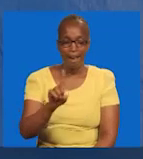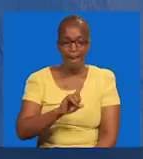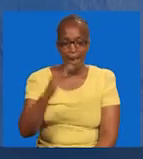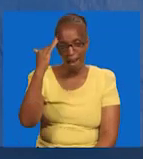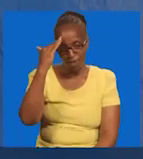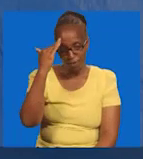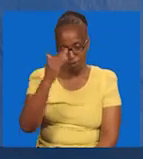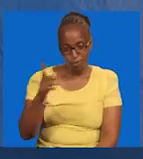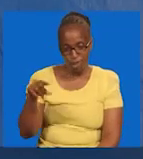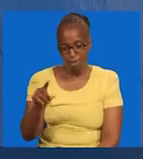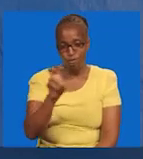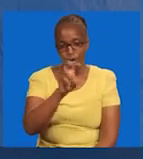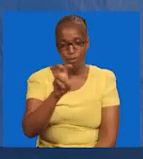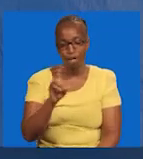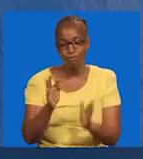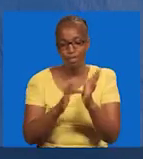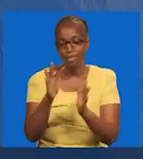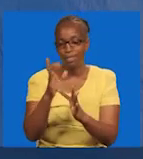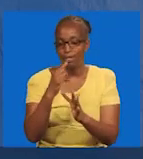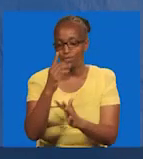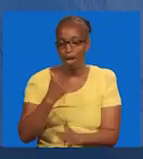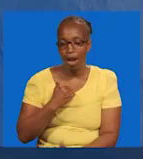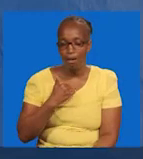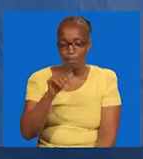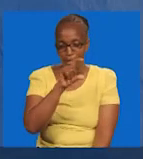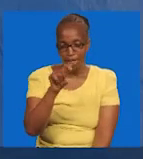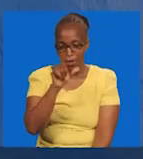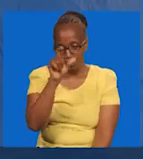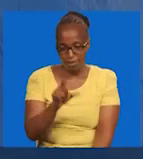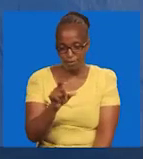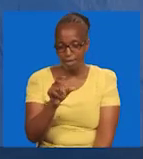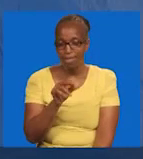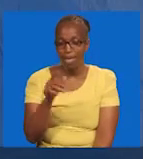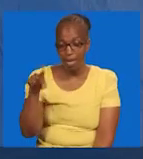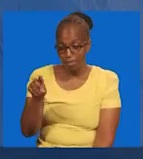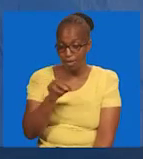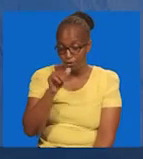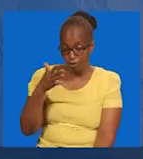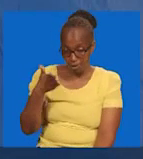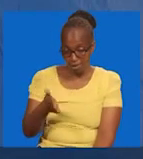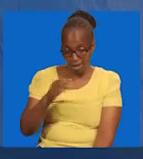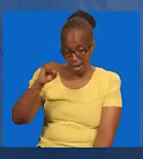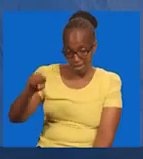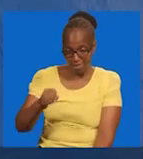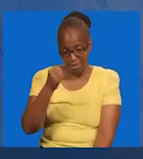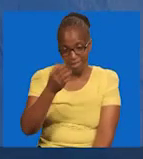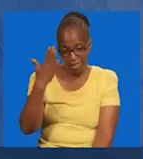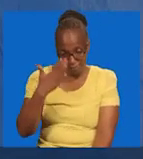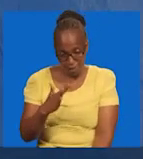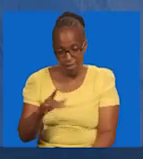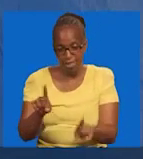msiongope, ninachua kuwa mnamtafuta yesu, aliesulubiwa. Hayupo hapa,